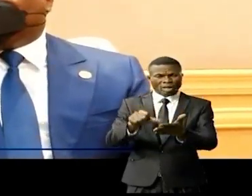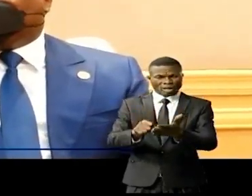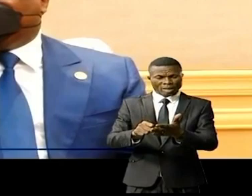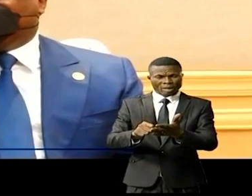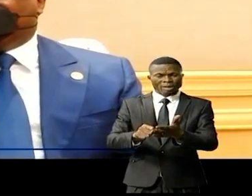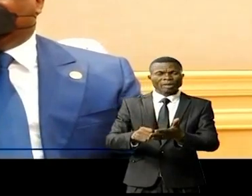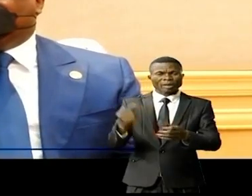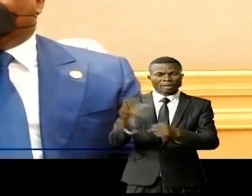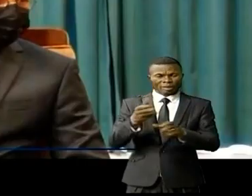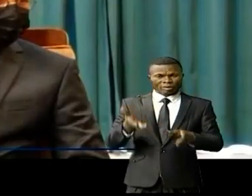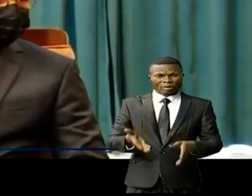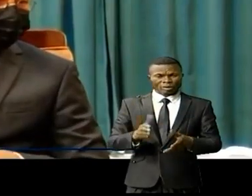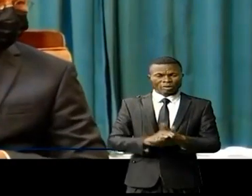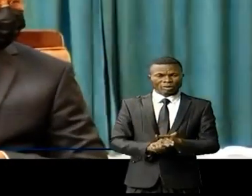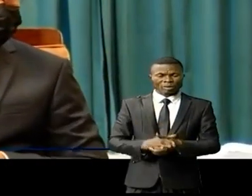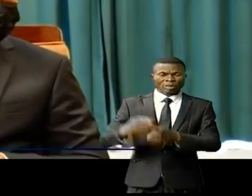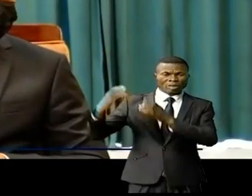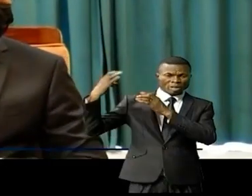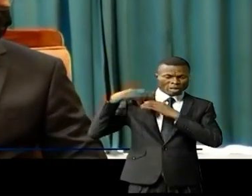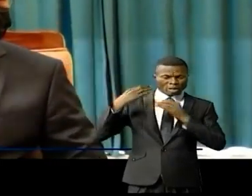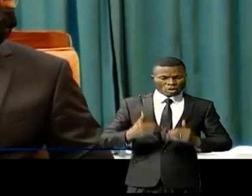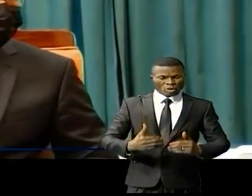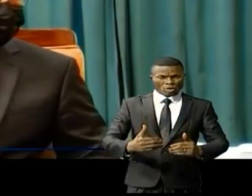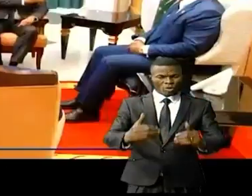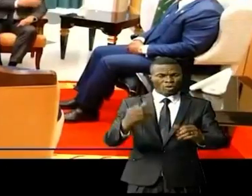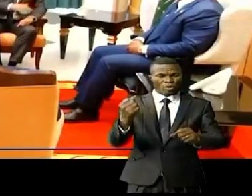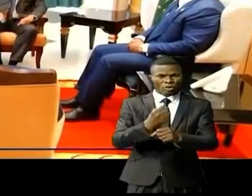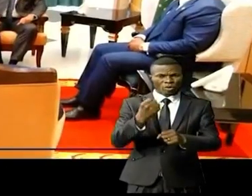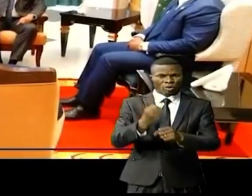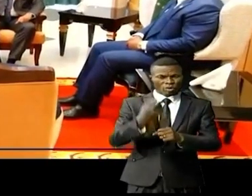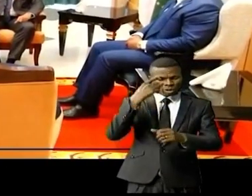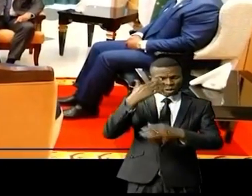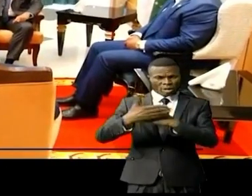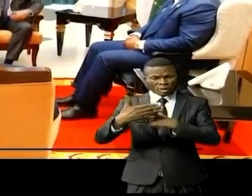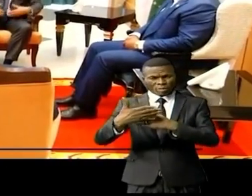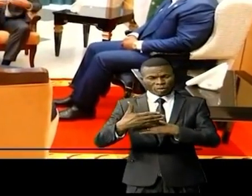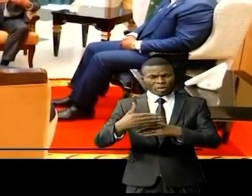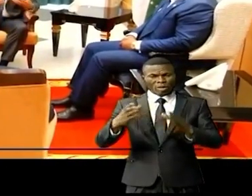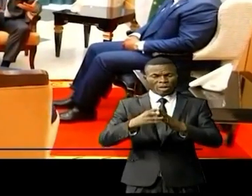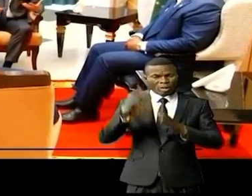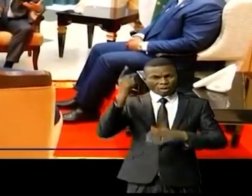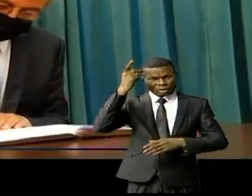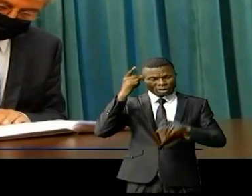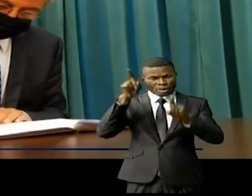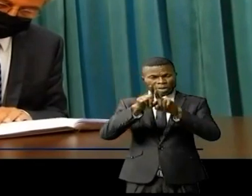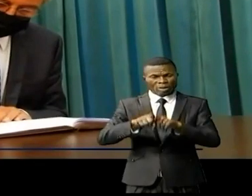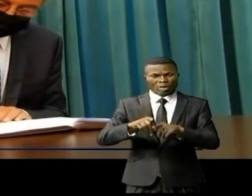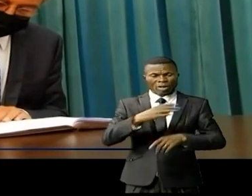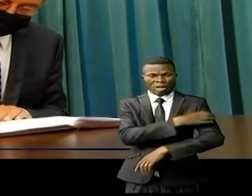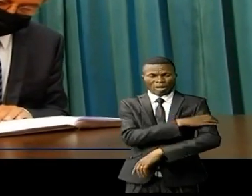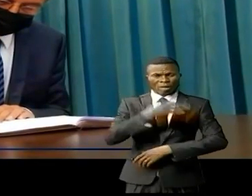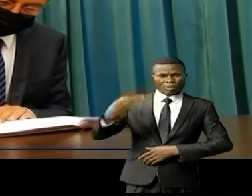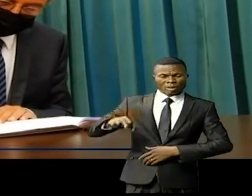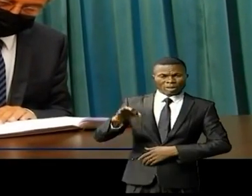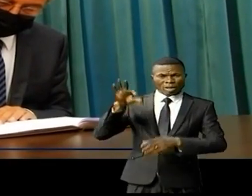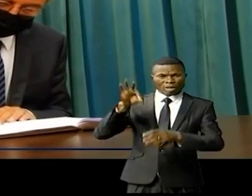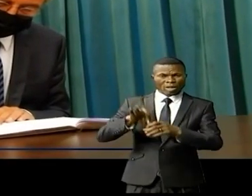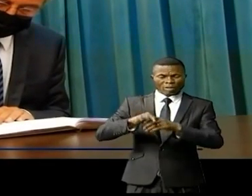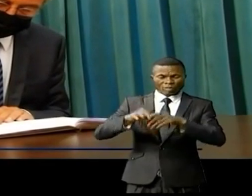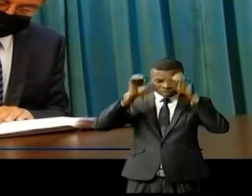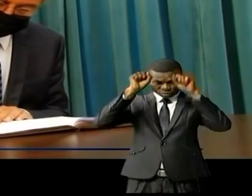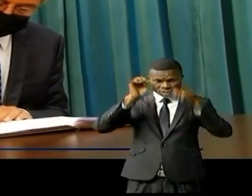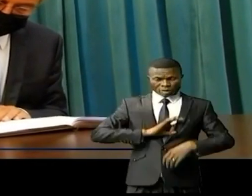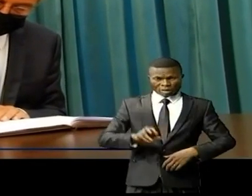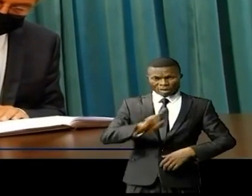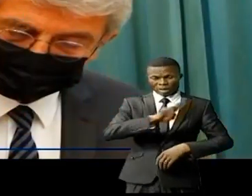créances. Il sera chargé de continuer à œuvrer au rapprochement opéré par Kinshasa et Paris depuis l'élection de Félix Tshisekédi